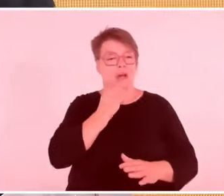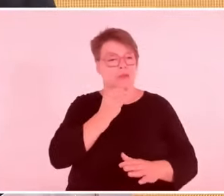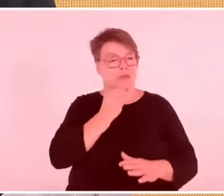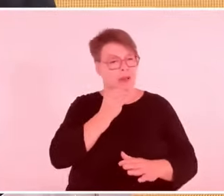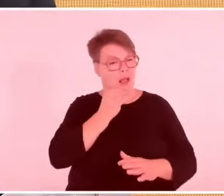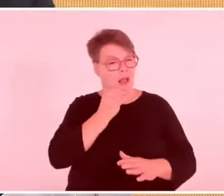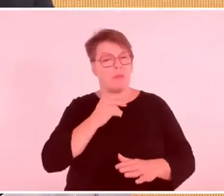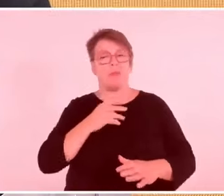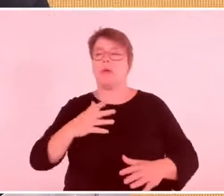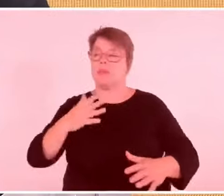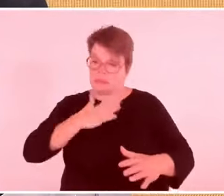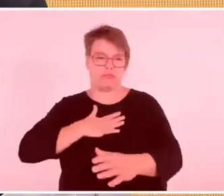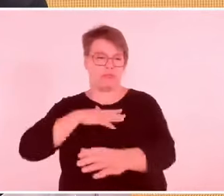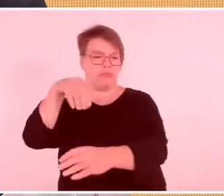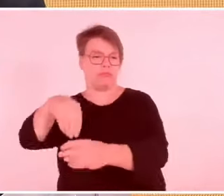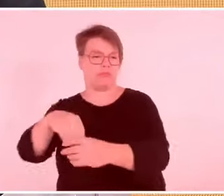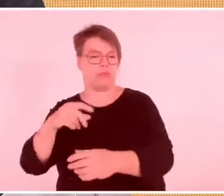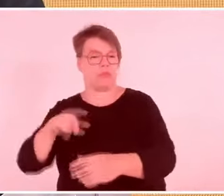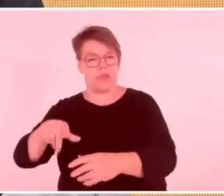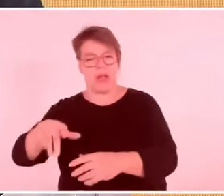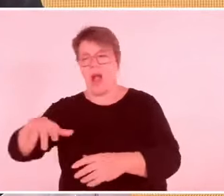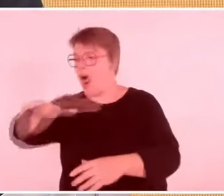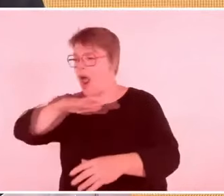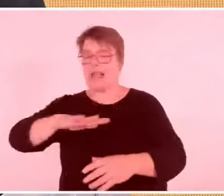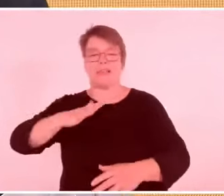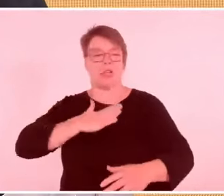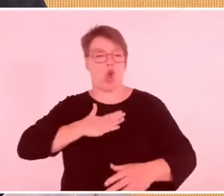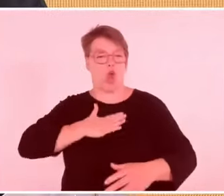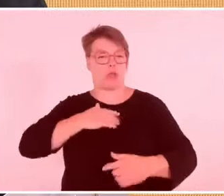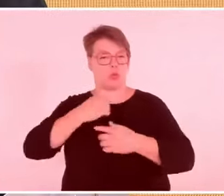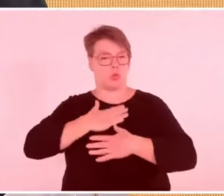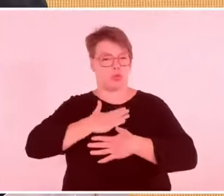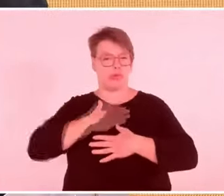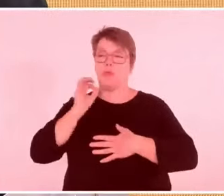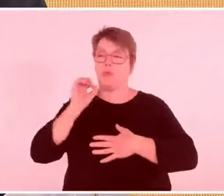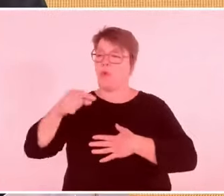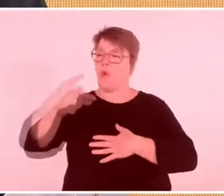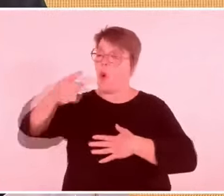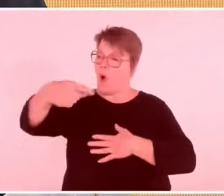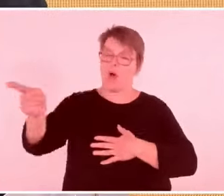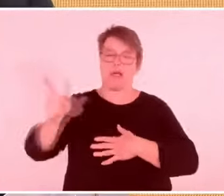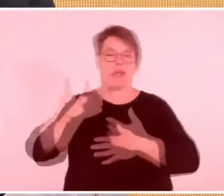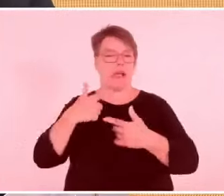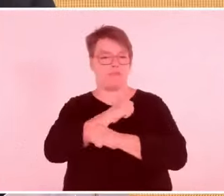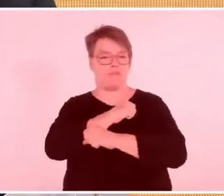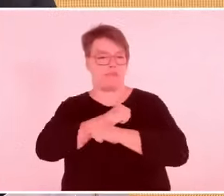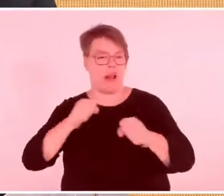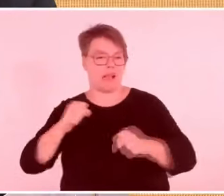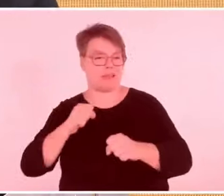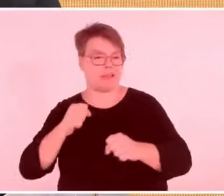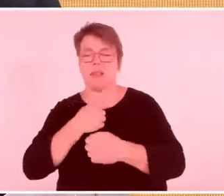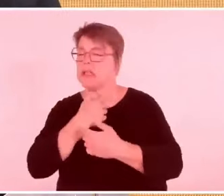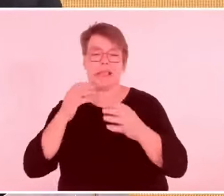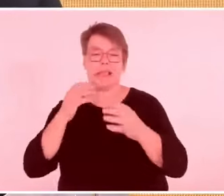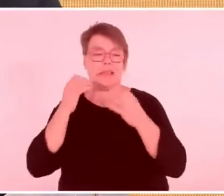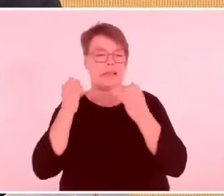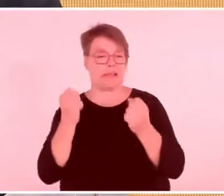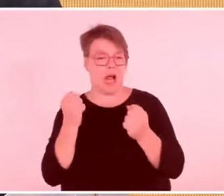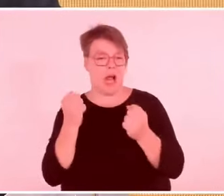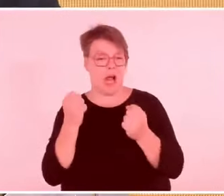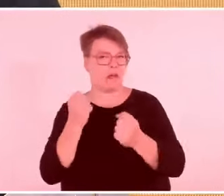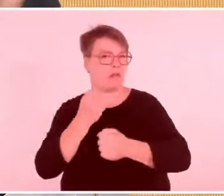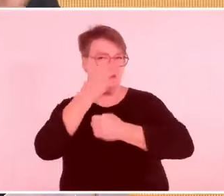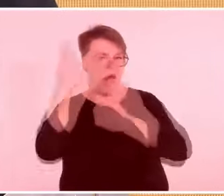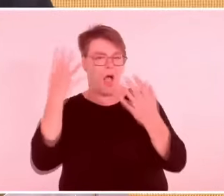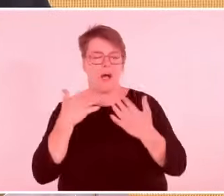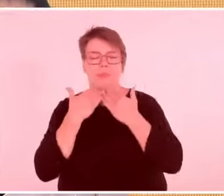Grundprinzip zitieren, das für die gegenwärtige Regierung Israels gilt. Ich zitiere